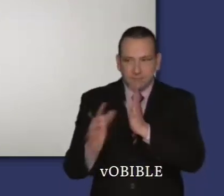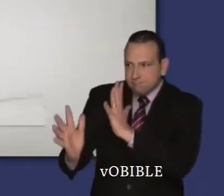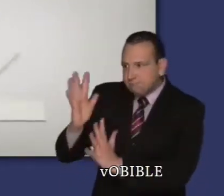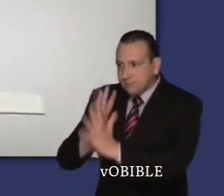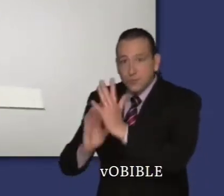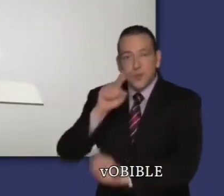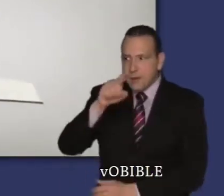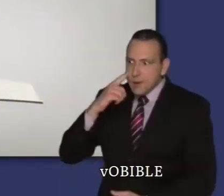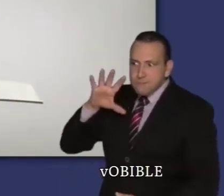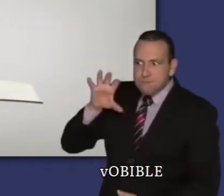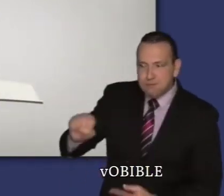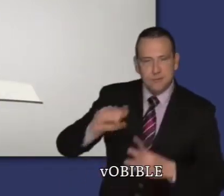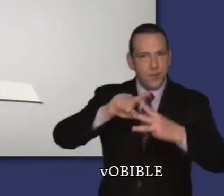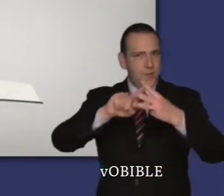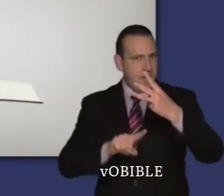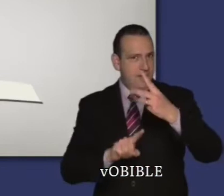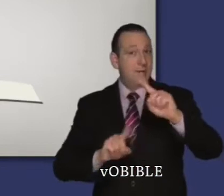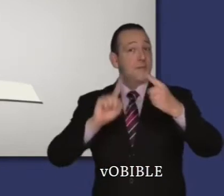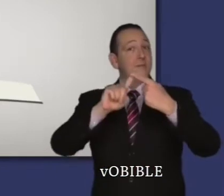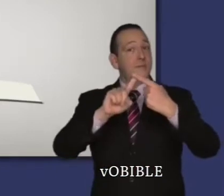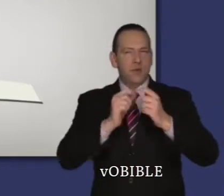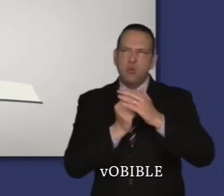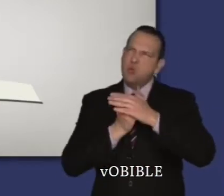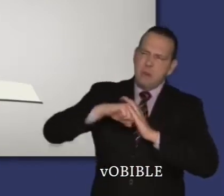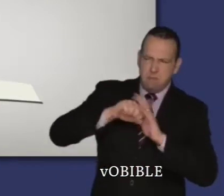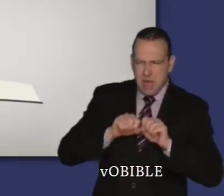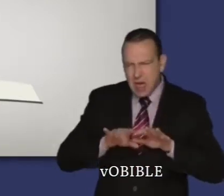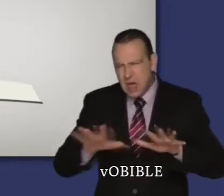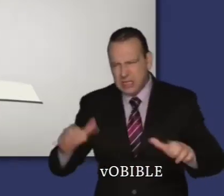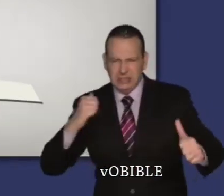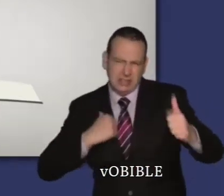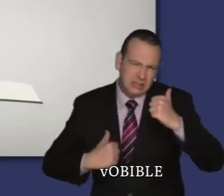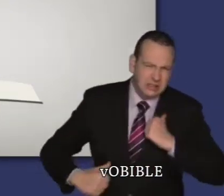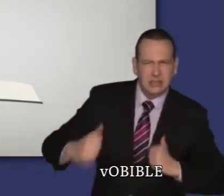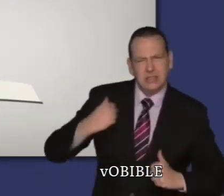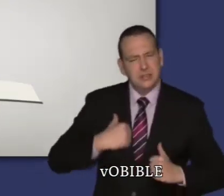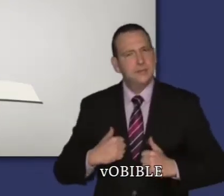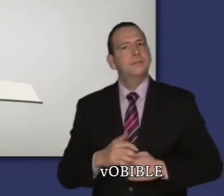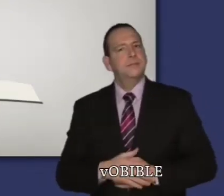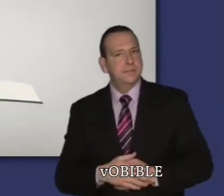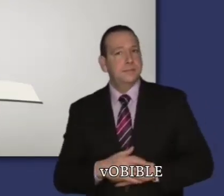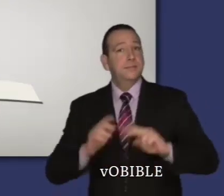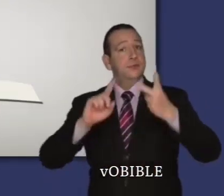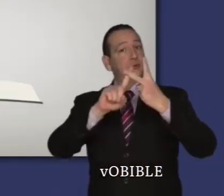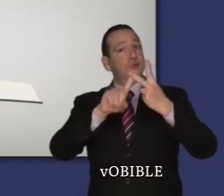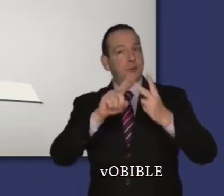Au cours de votre lecture du livre de la Genèse, découvrez quelle est la cause première des souffrances de l'humanité.